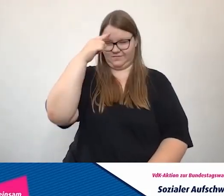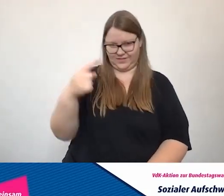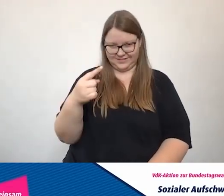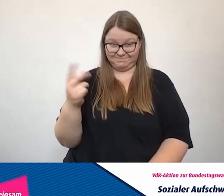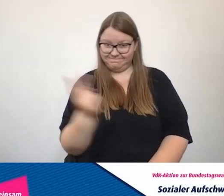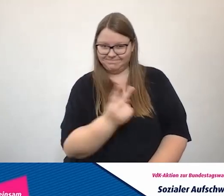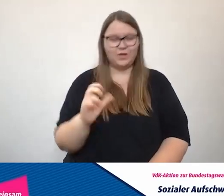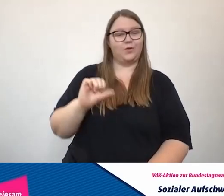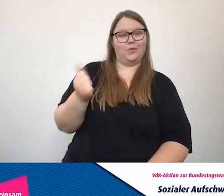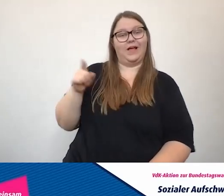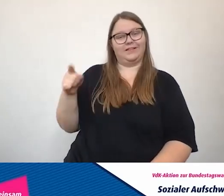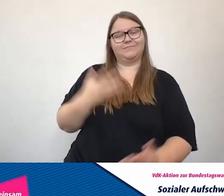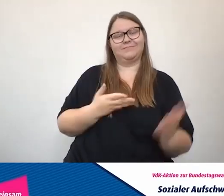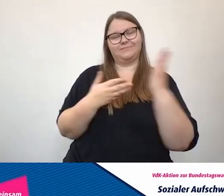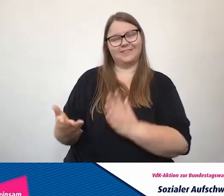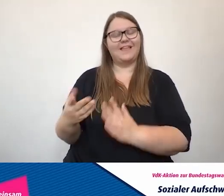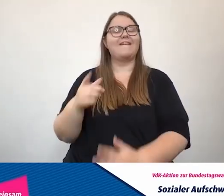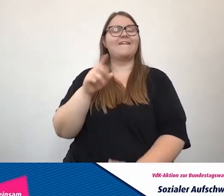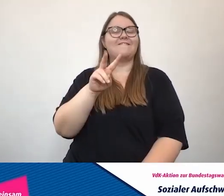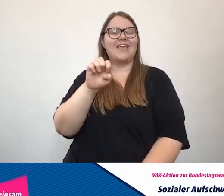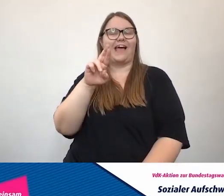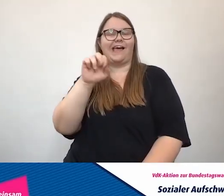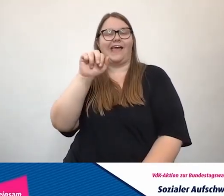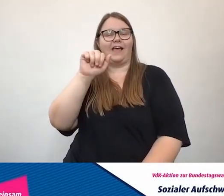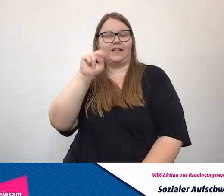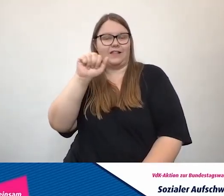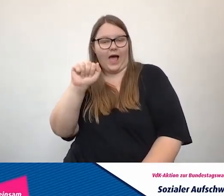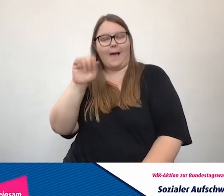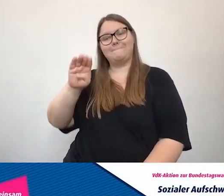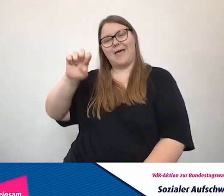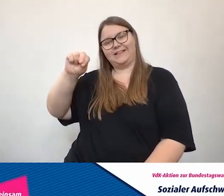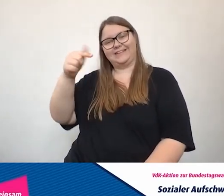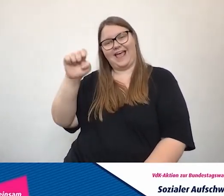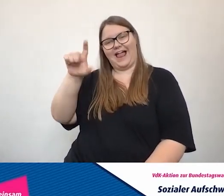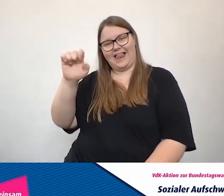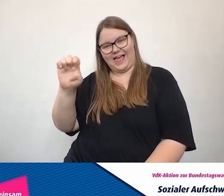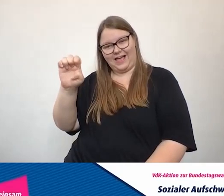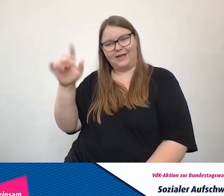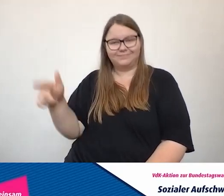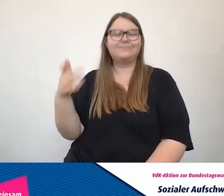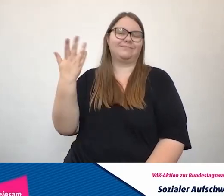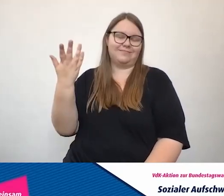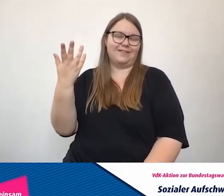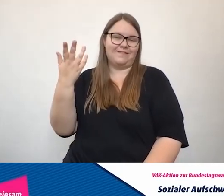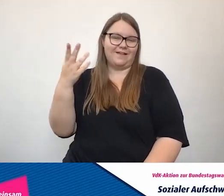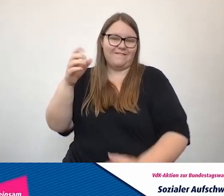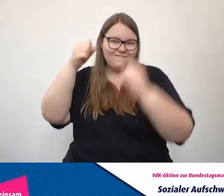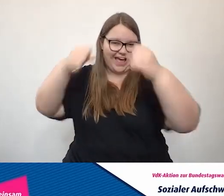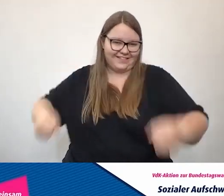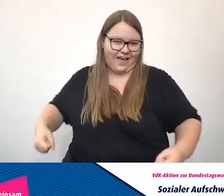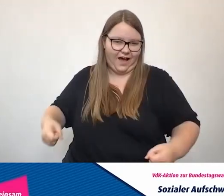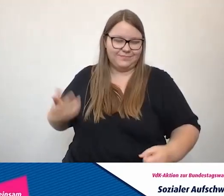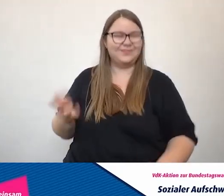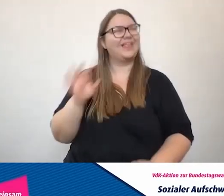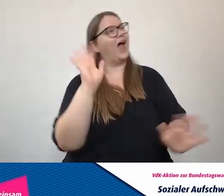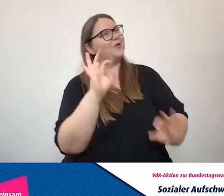begrüße ich ganz herzlich Verena Bentele. Liebe Verena, schön, dass du dabei bist. Hallo, schönen guten Tag und guten Abend allen. Ich stelle